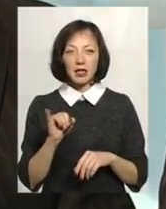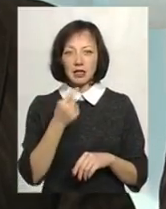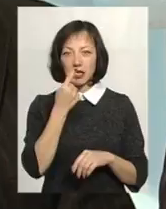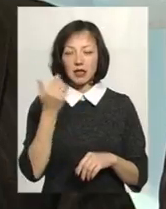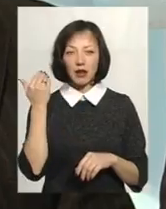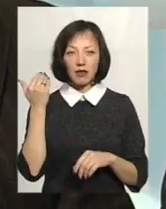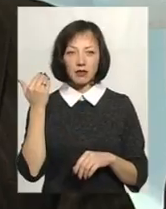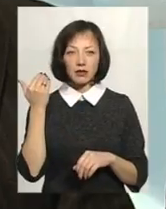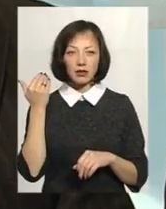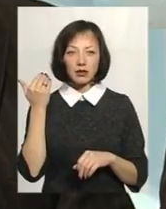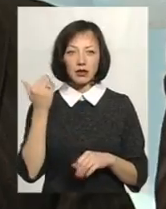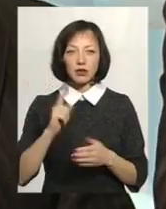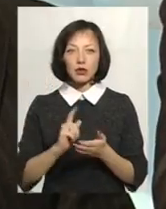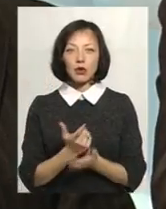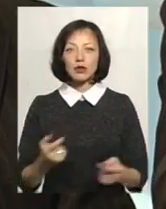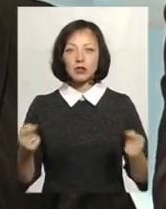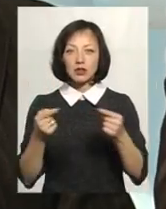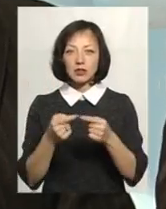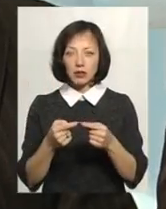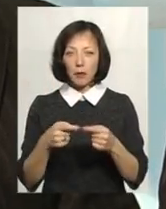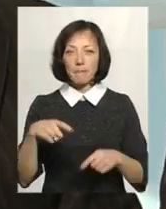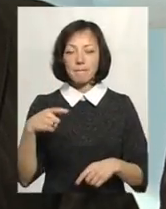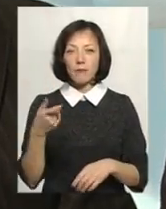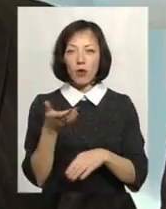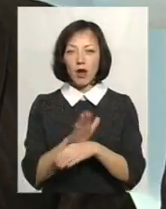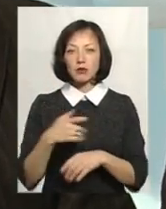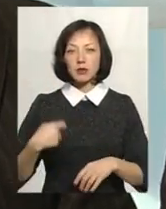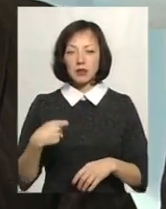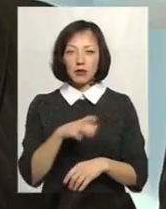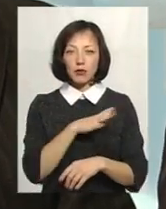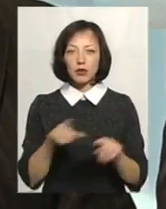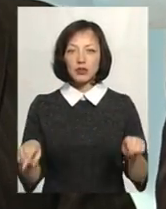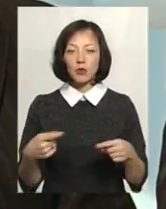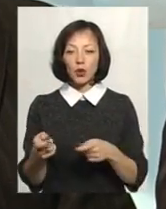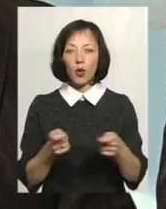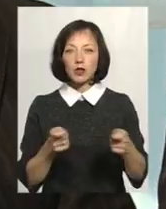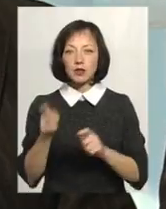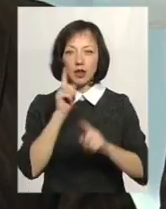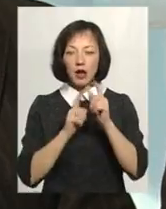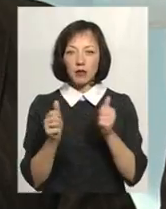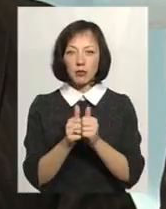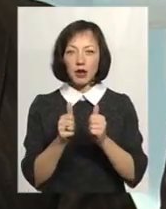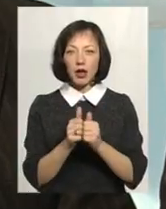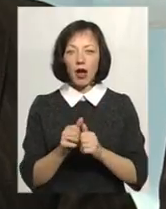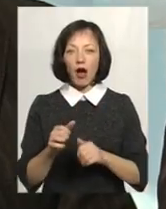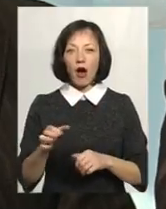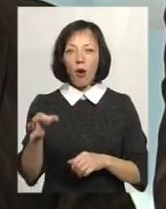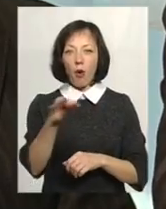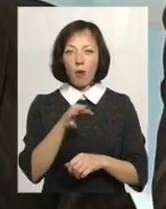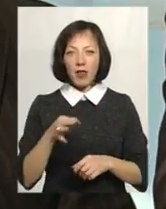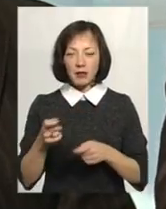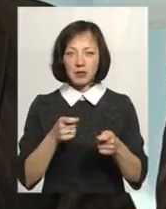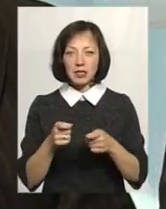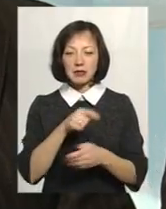недавно, згідно того ж указу президента, у нас в області було створено Кандиднаційну раду при обласної державної адміністрації з питань національно